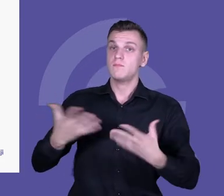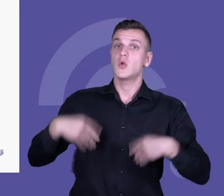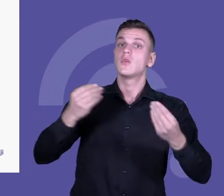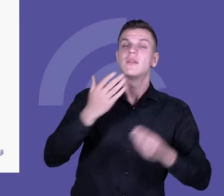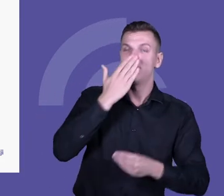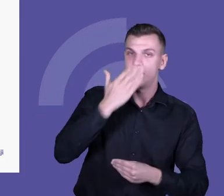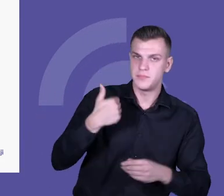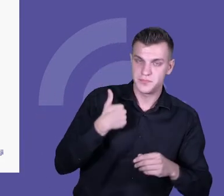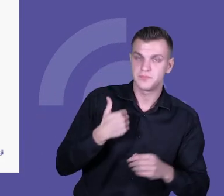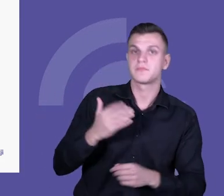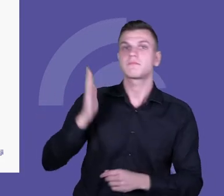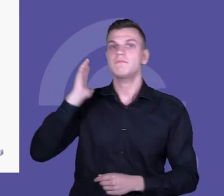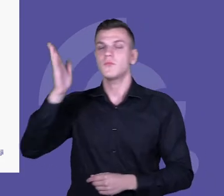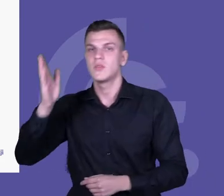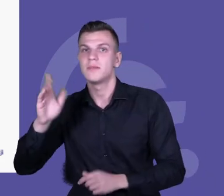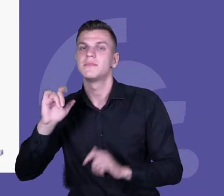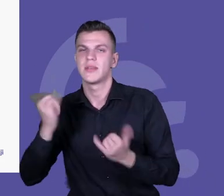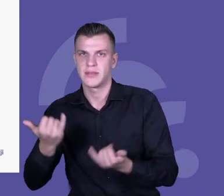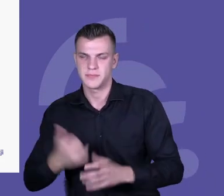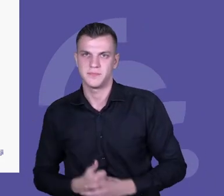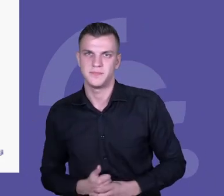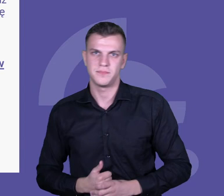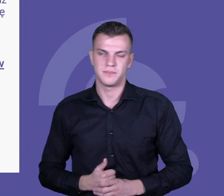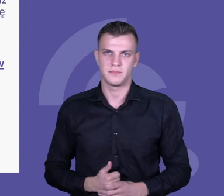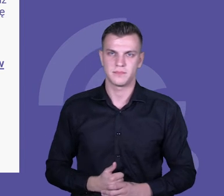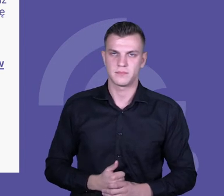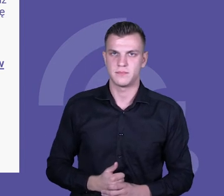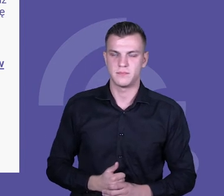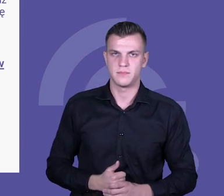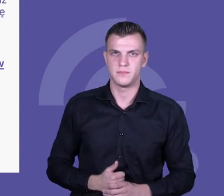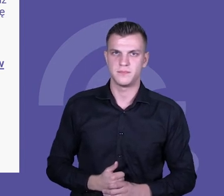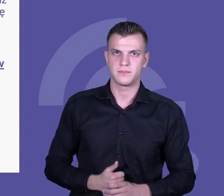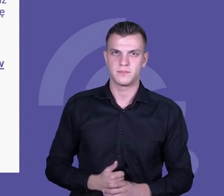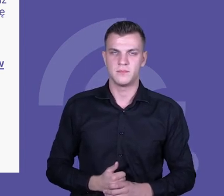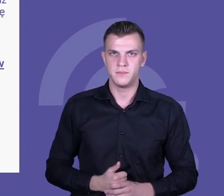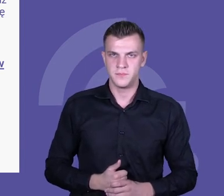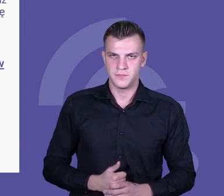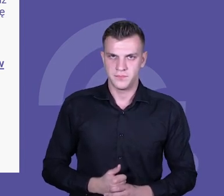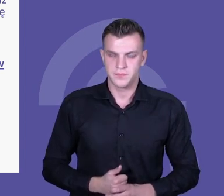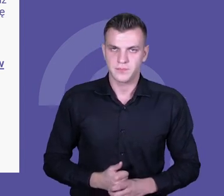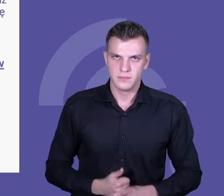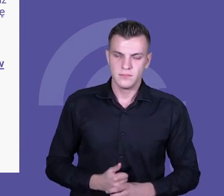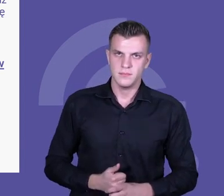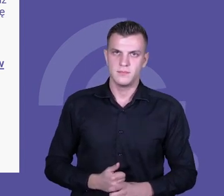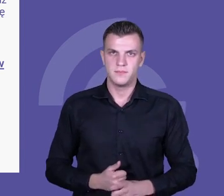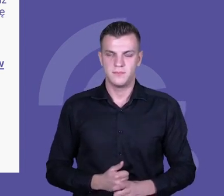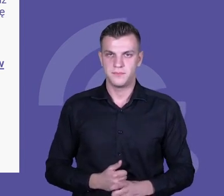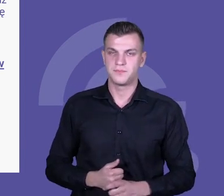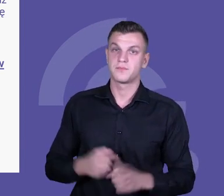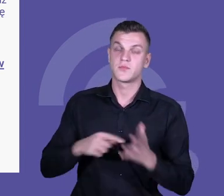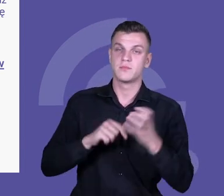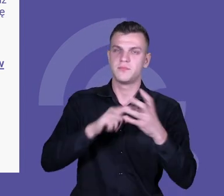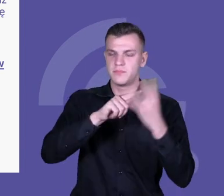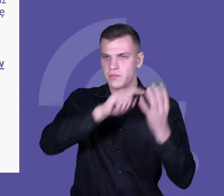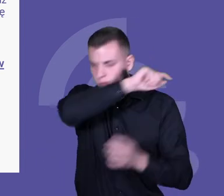co uczeni potrafili na początku, a co potrafią na przykład po roku pracy. No i ten pierwszy krok postaramy się Państwa szybko przeprowadzić przez te cztery